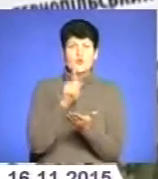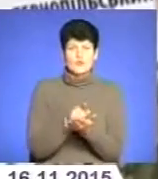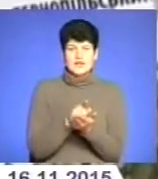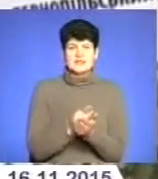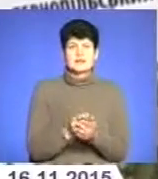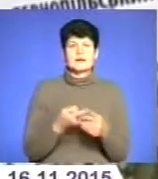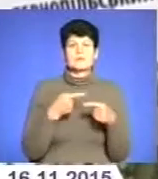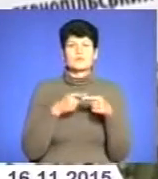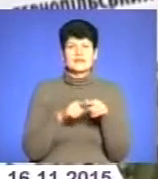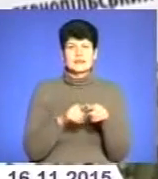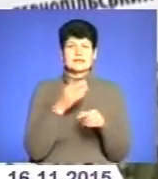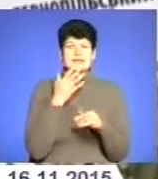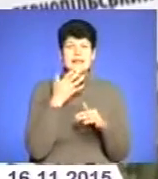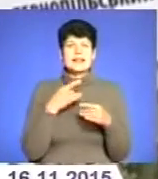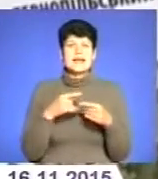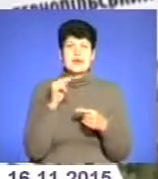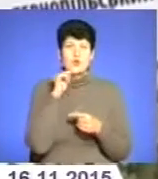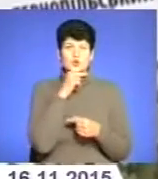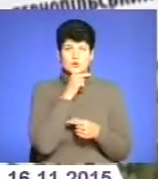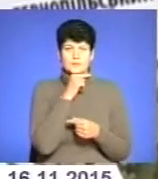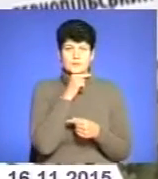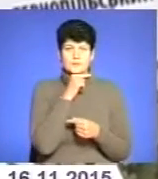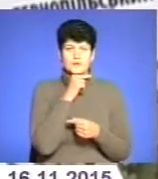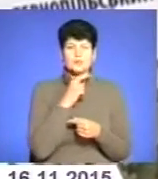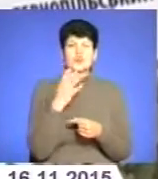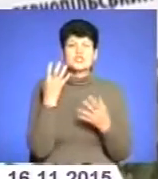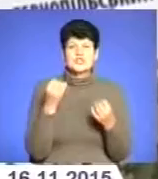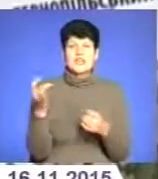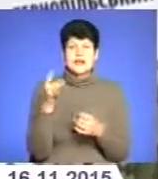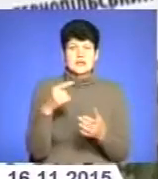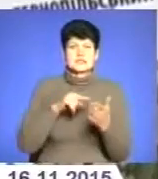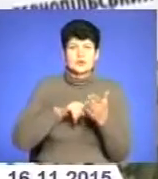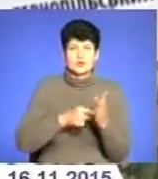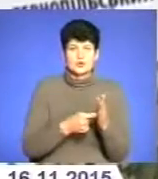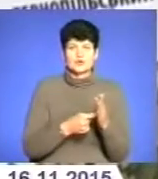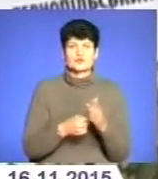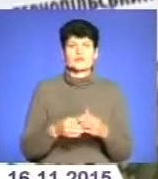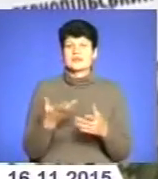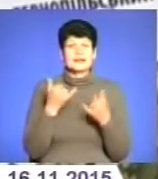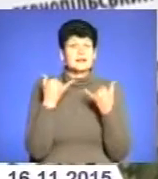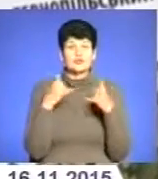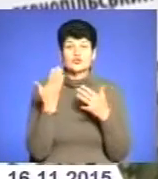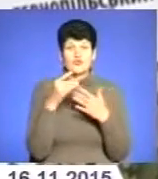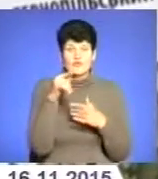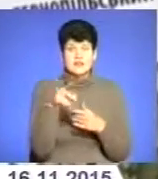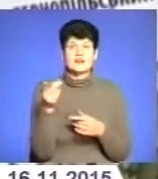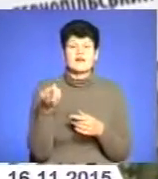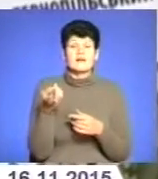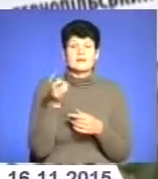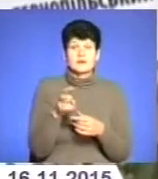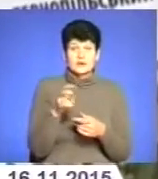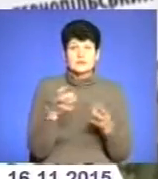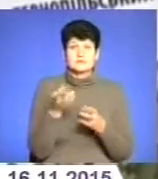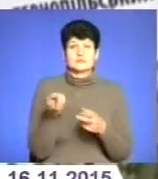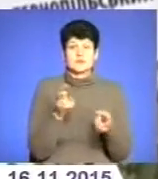по техніки національної економіки. Тому ще раз наголошую, що не дивуйтесь, що вас викликають. Будь ласка, пробувайте військові комісаріати.